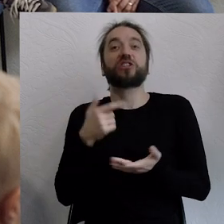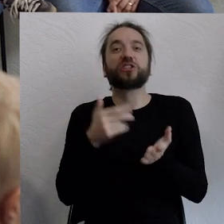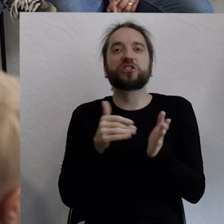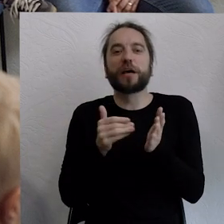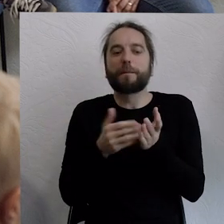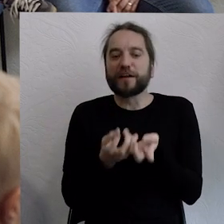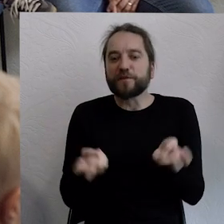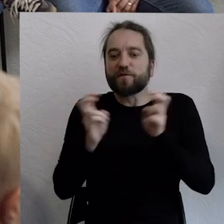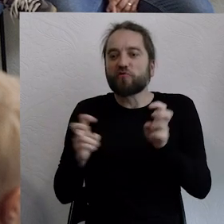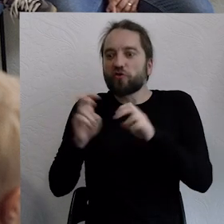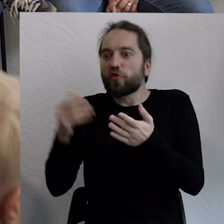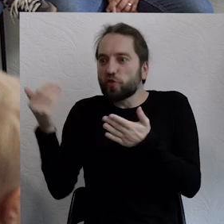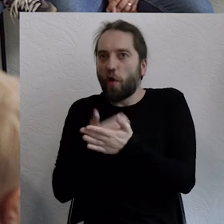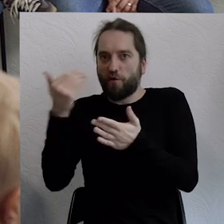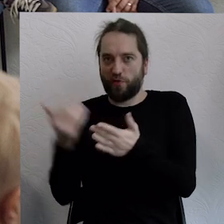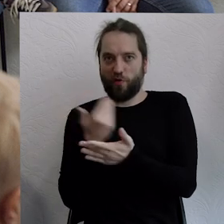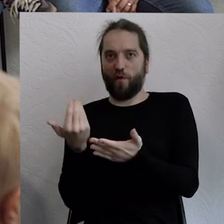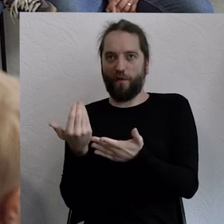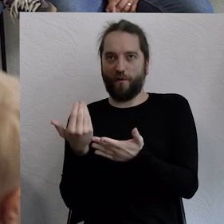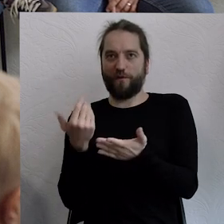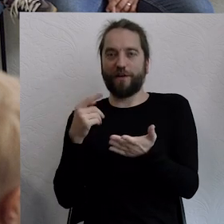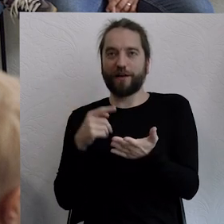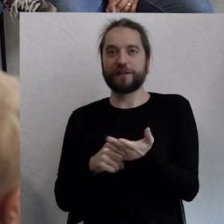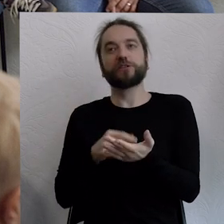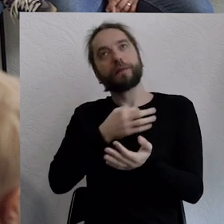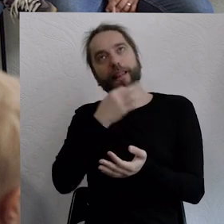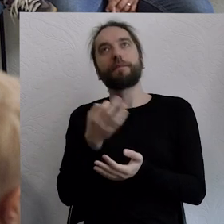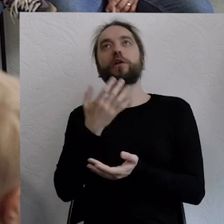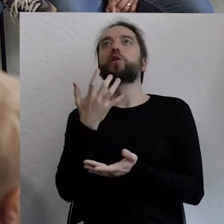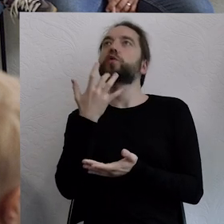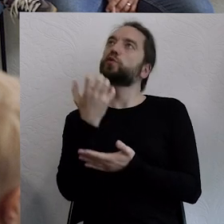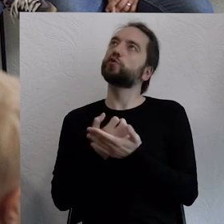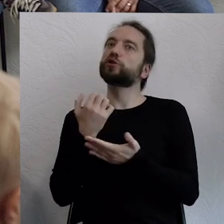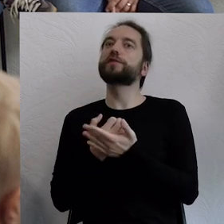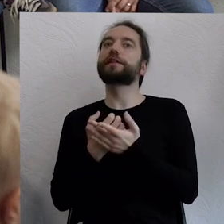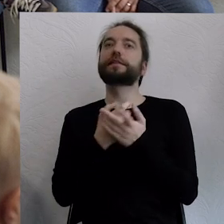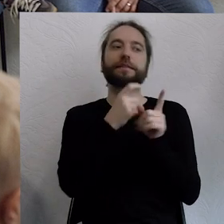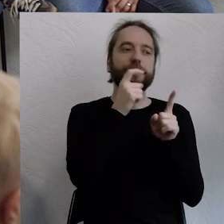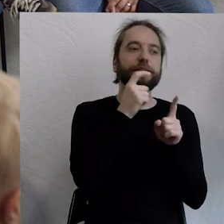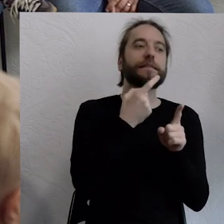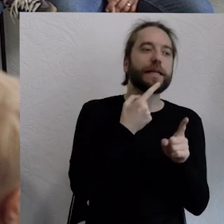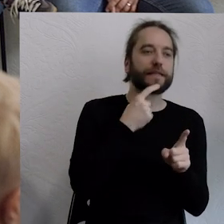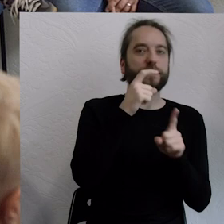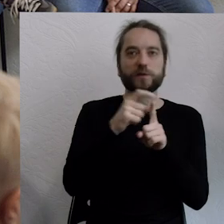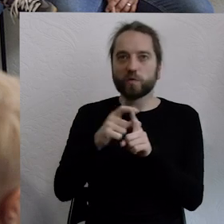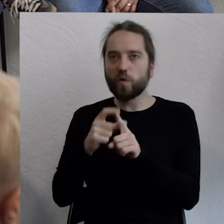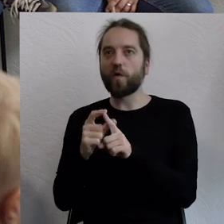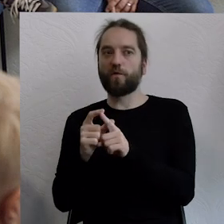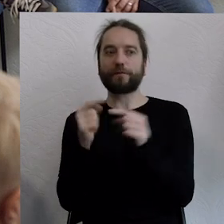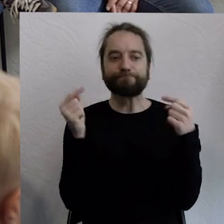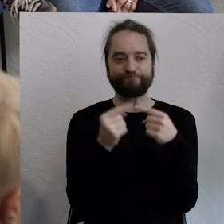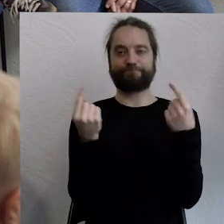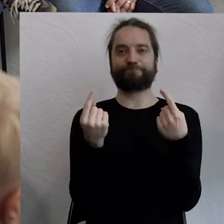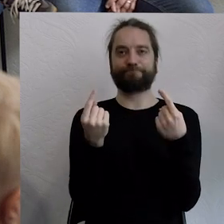czy potrzebujemy nowego języka, żeby o tym opowiedzieć? Czy nie możemy zastosować bardzo konkretnych, rzetelnych mierników z poprzedniego? Tym sposobem